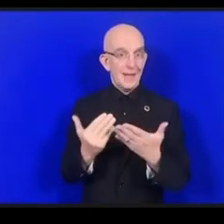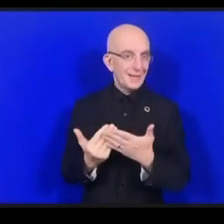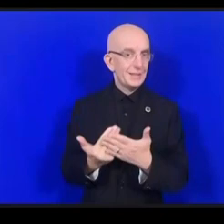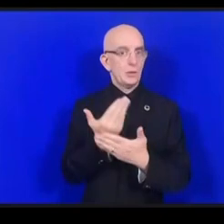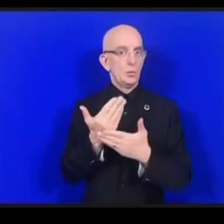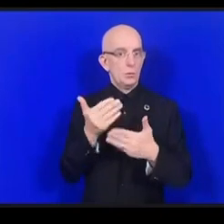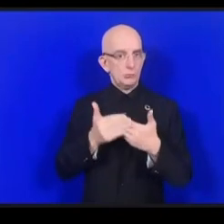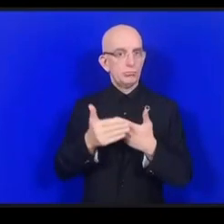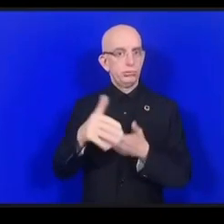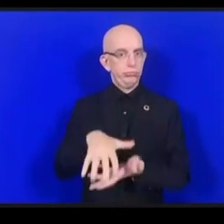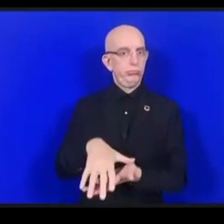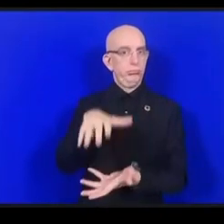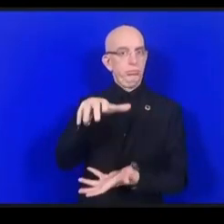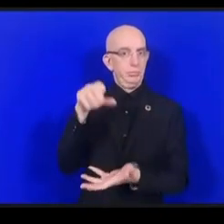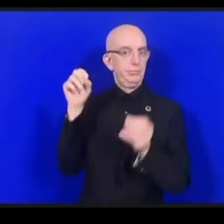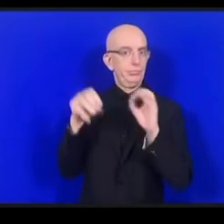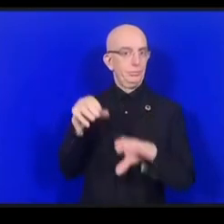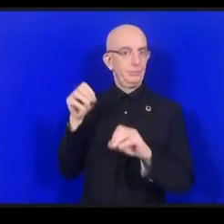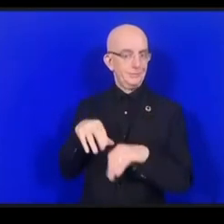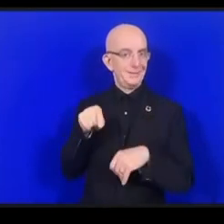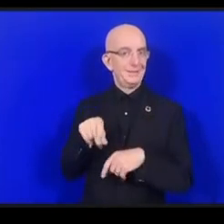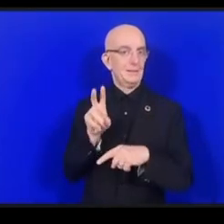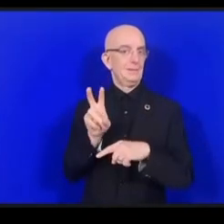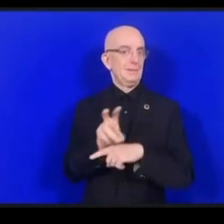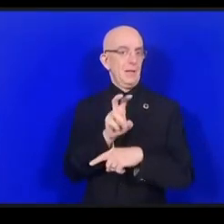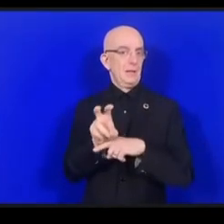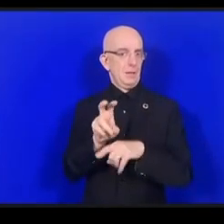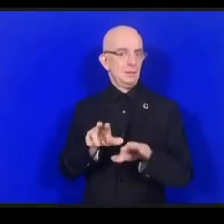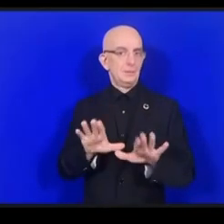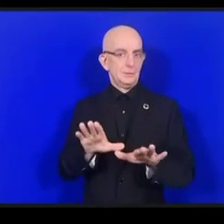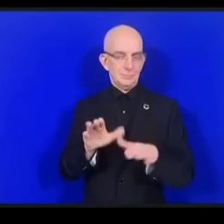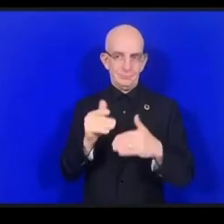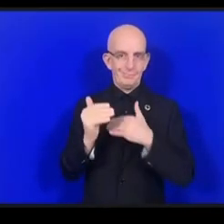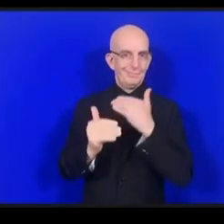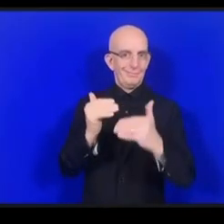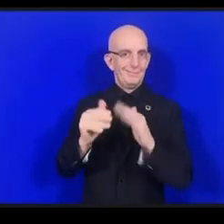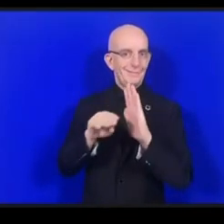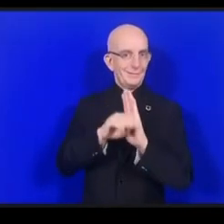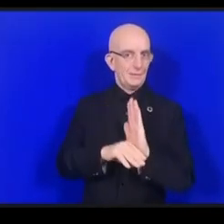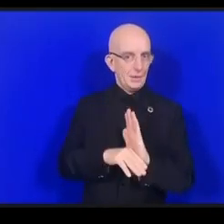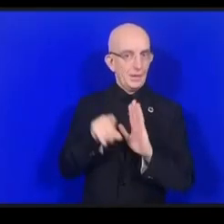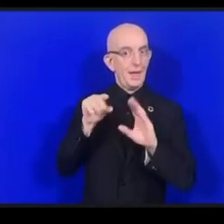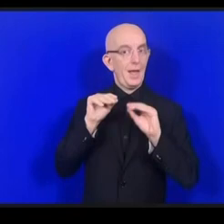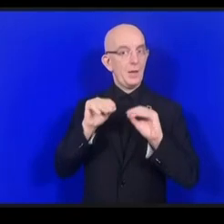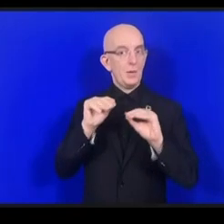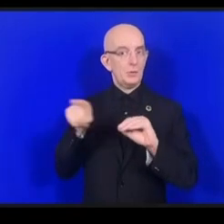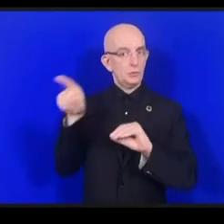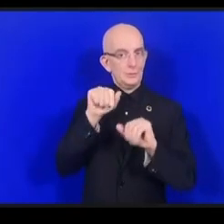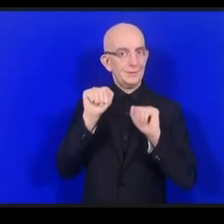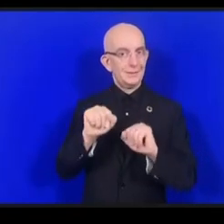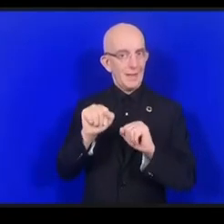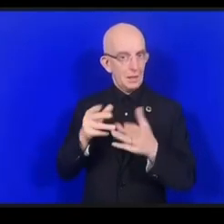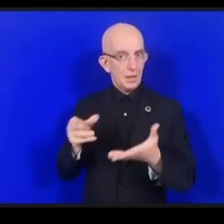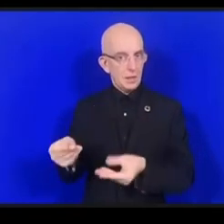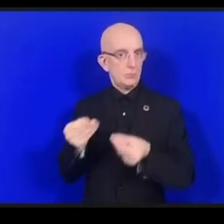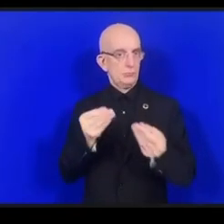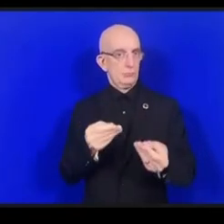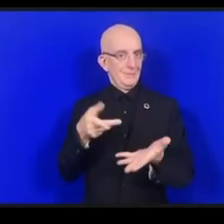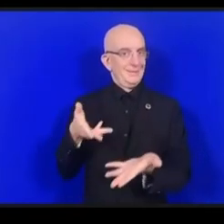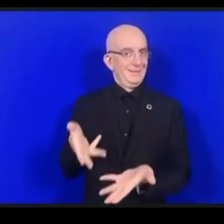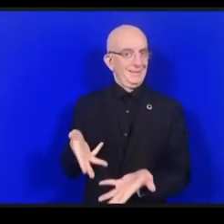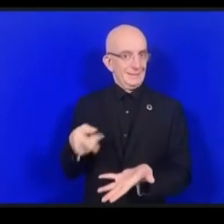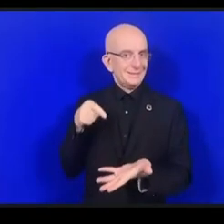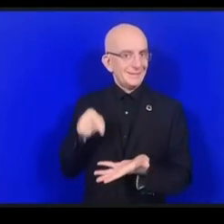وأيضا التعليم حتى نتمكن من التوصل إلى مخزون لمعايير